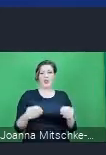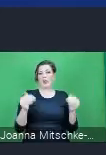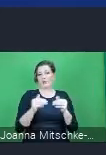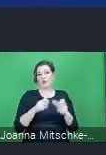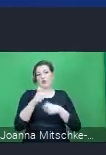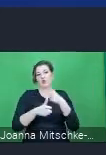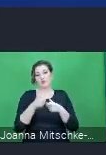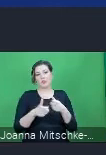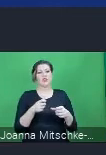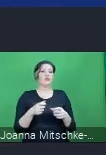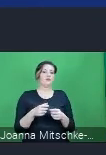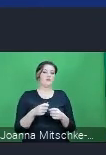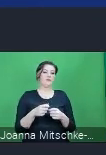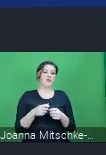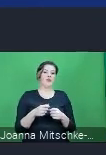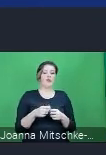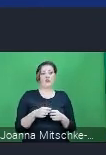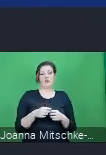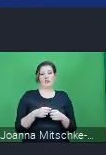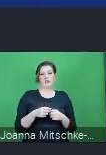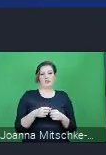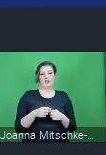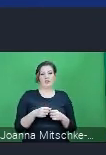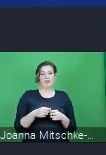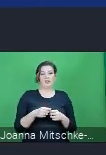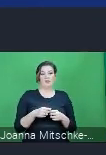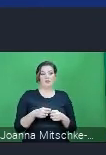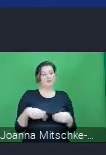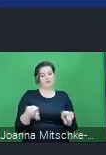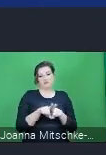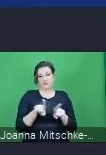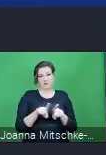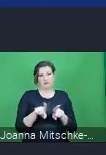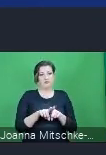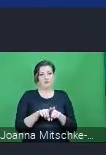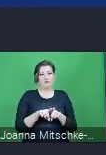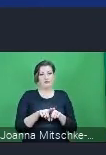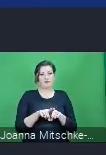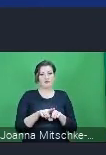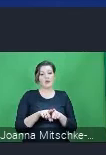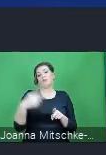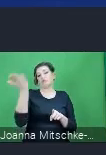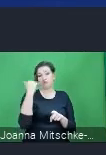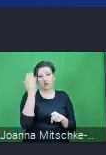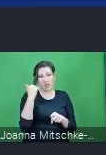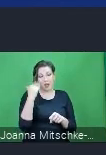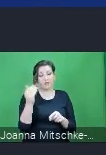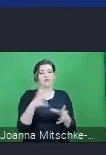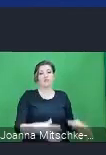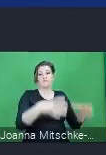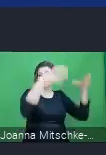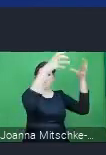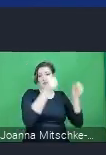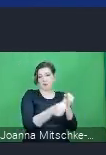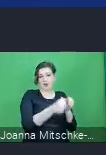dostępu, do centralnej ewidencji. I generalnie zamów przegląd kominiarski, inwentaryzację budynków, ta usługa